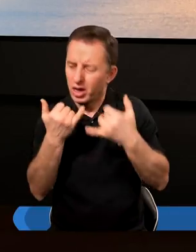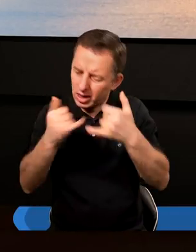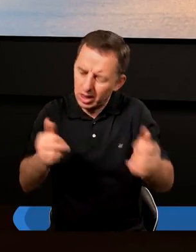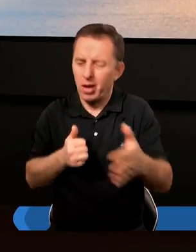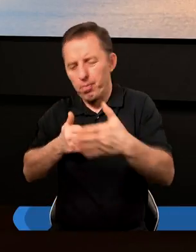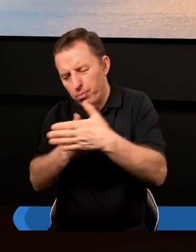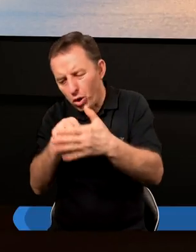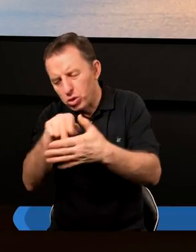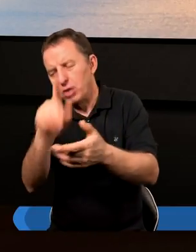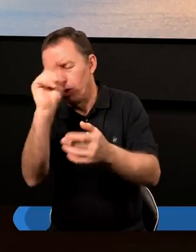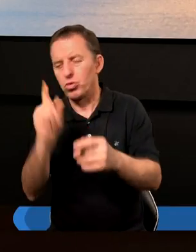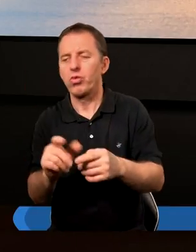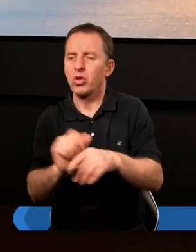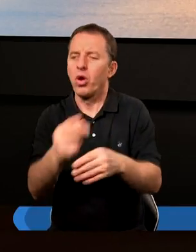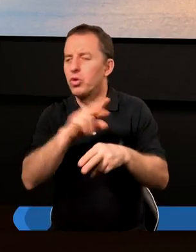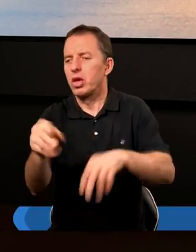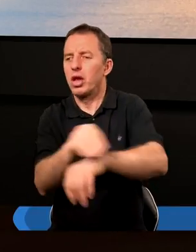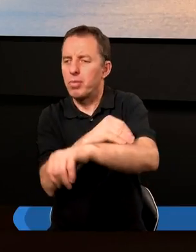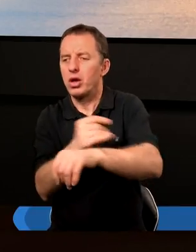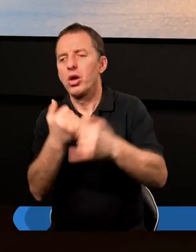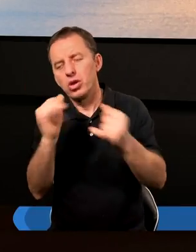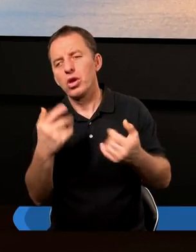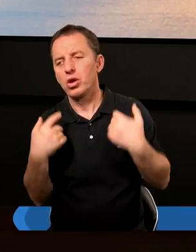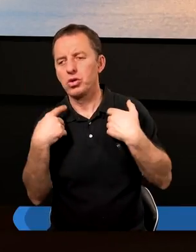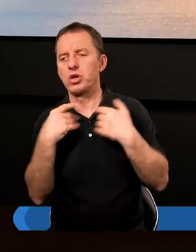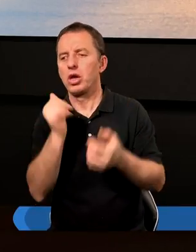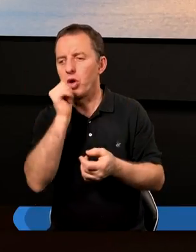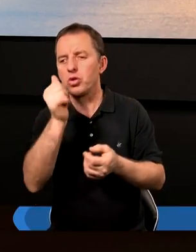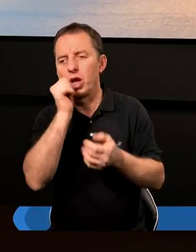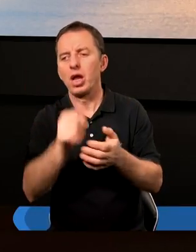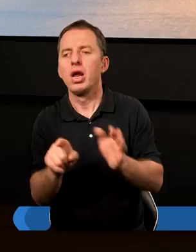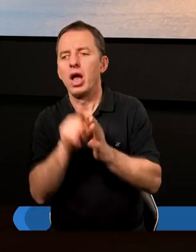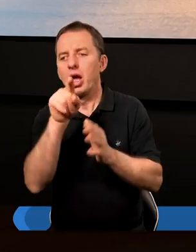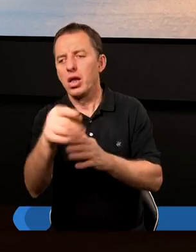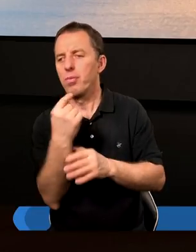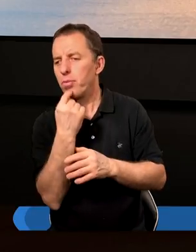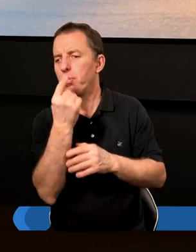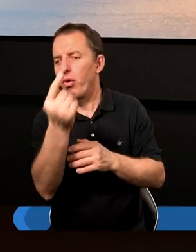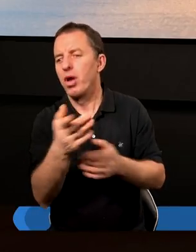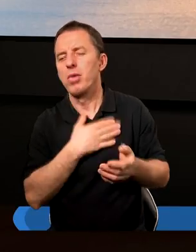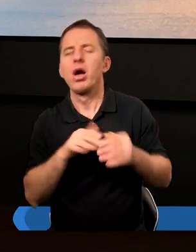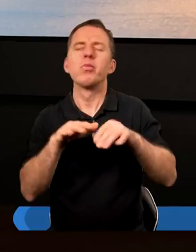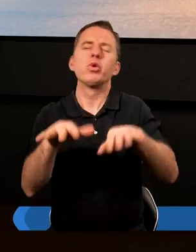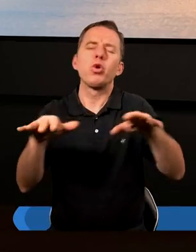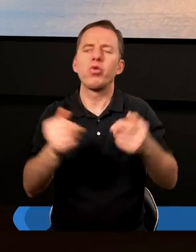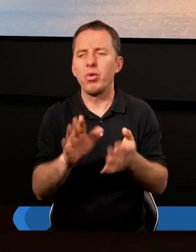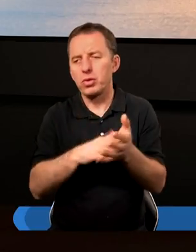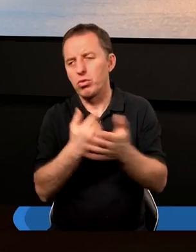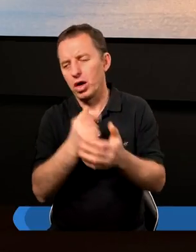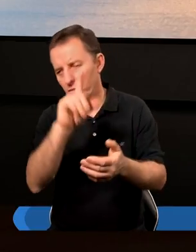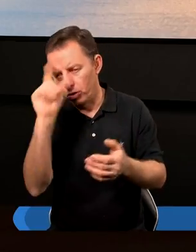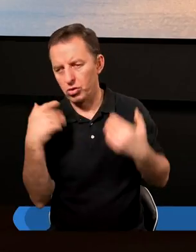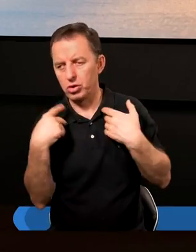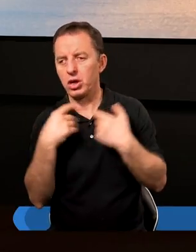podejściem do człowieka, do rzeczy materialnych, do wielości. I dlatego, tak jak powiedziałem, mamy mnóstwo przykładów ludzi,